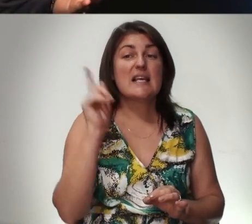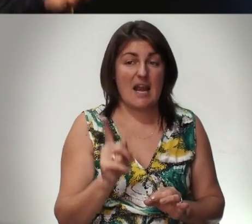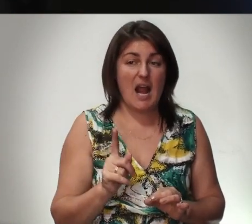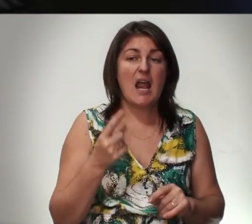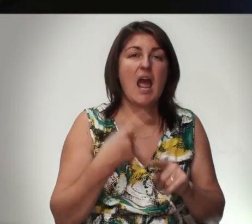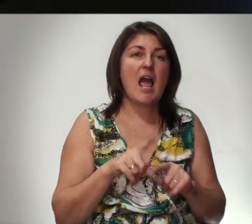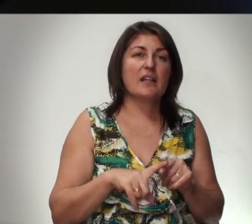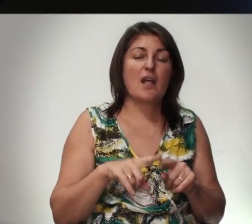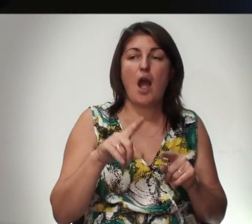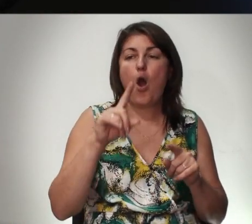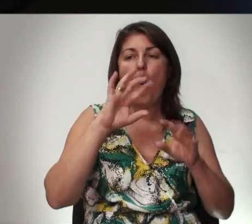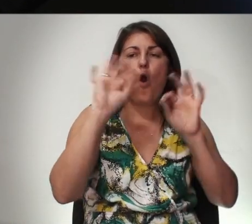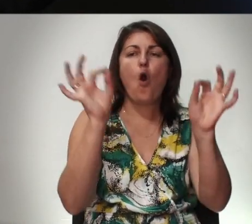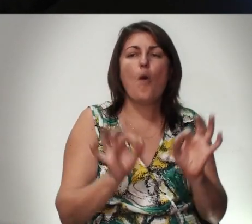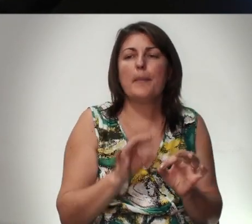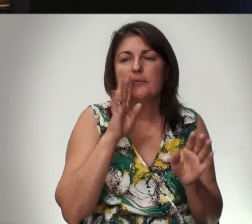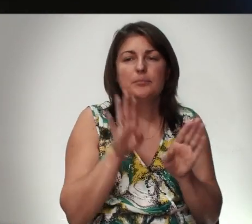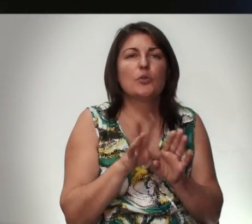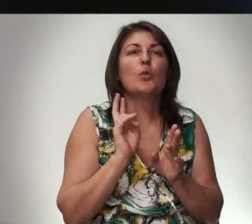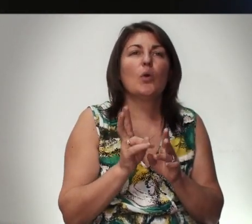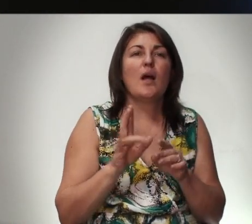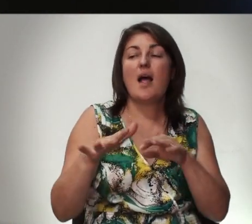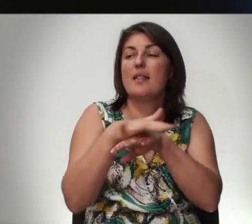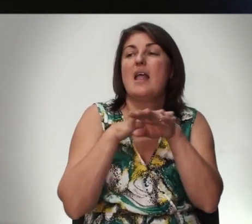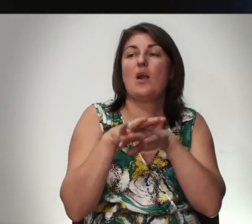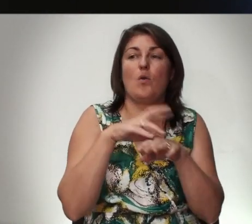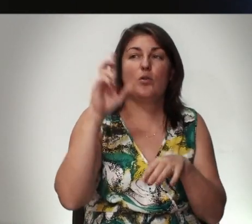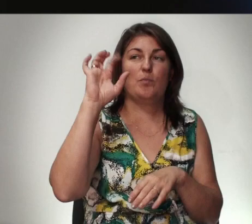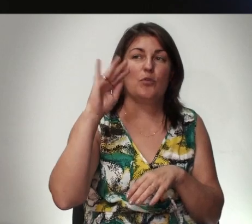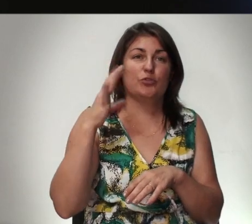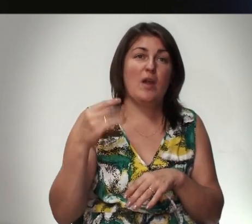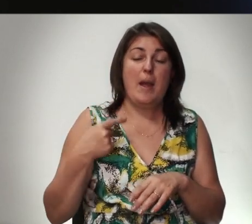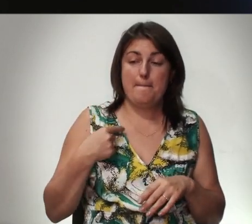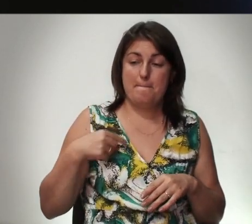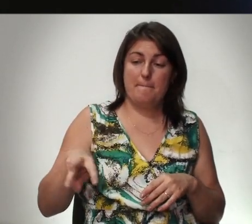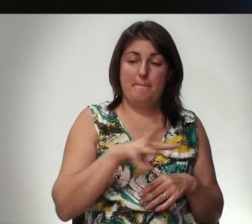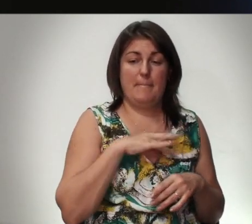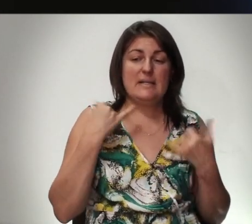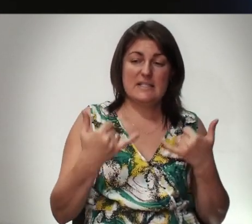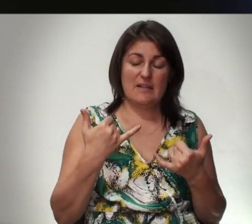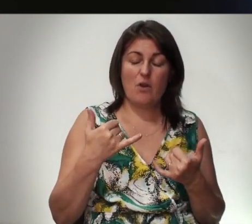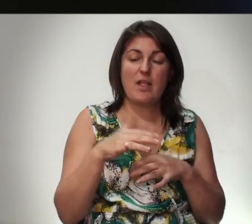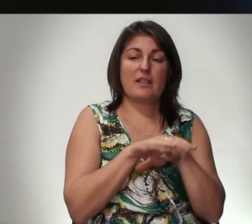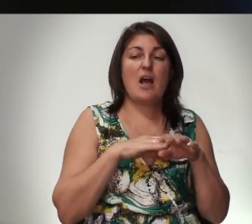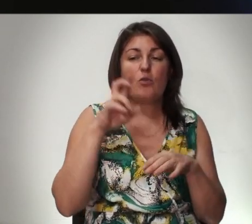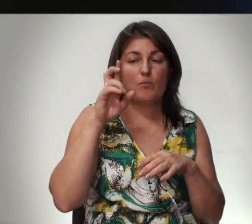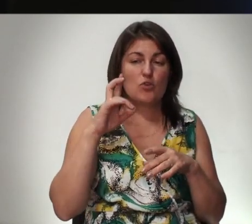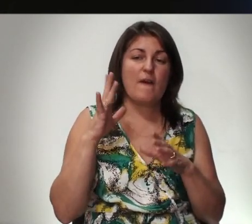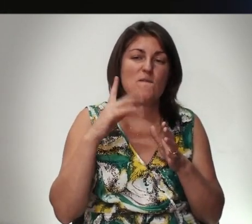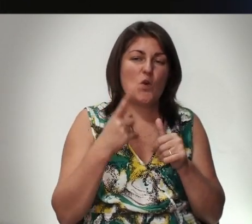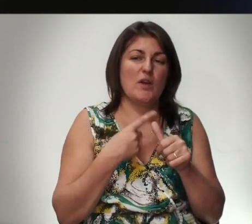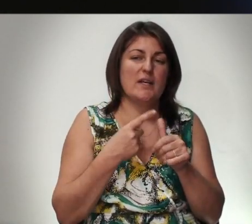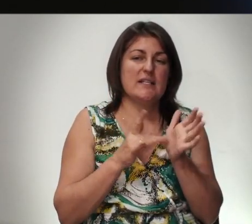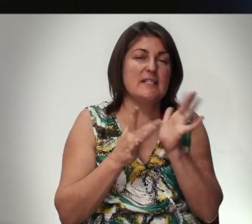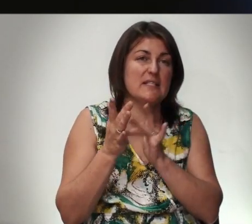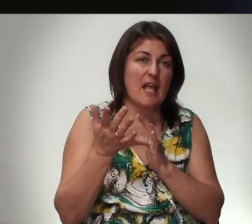Это прообраз Народа Божьего Мы сегодня Народ Божий Во Христе Иисусе И